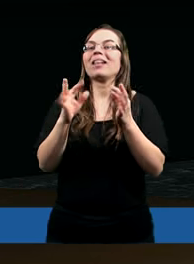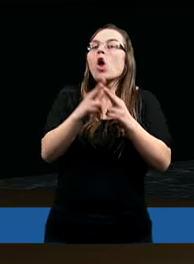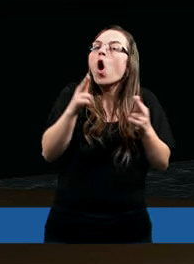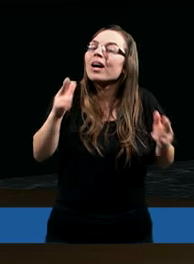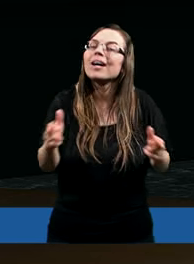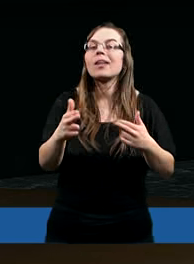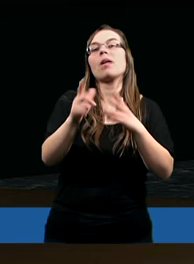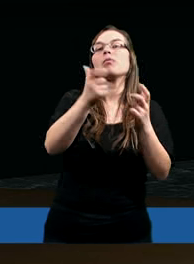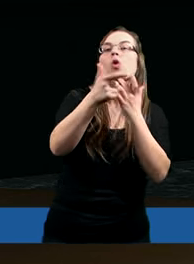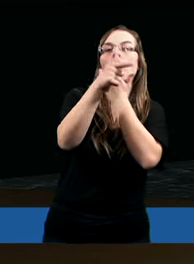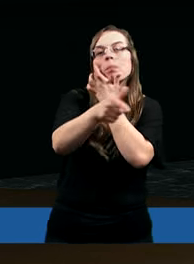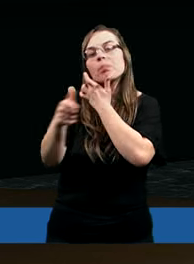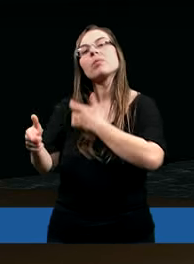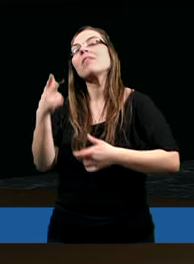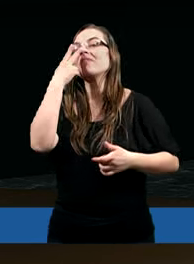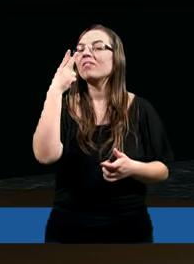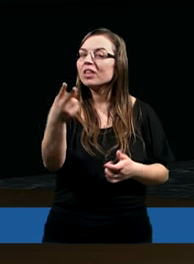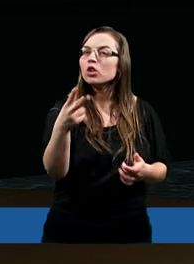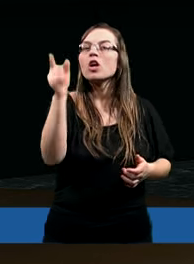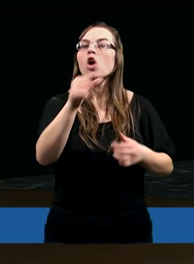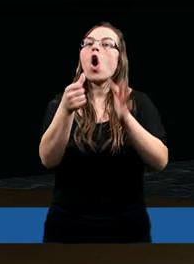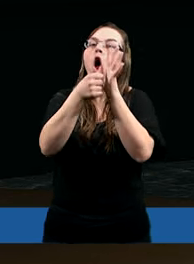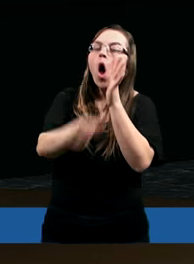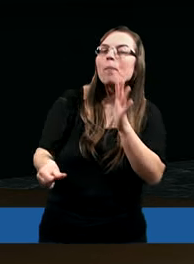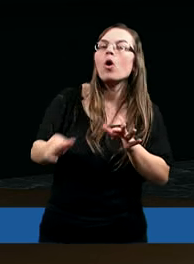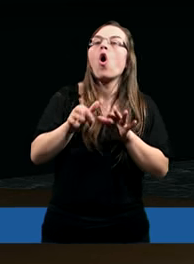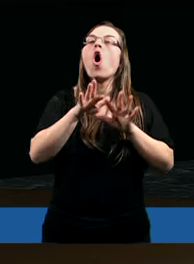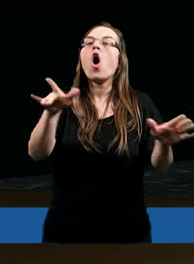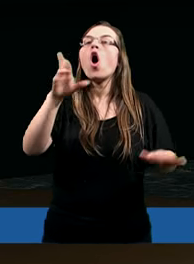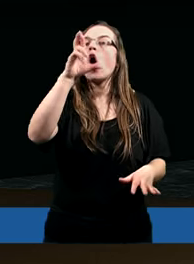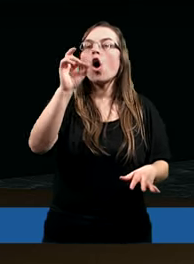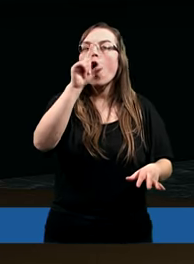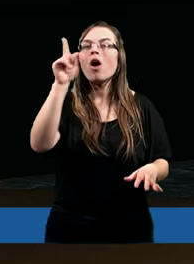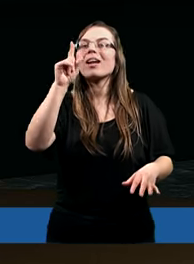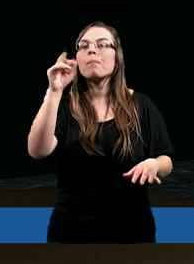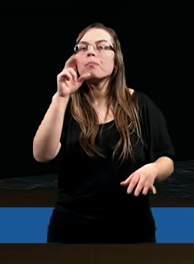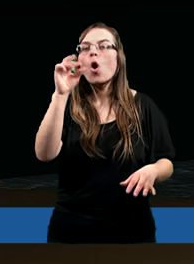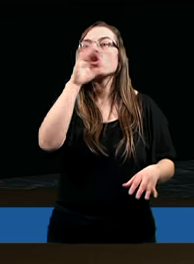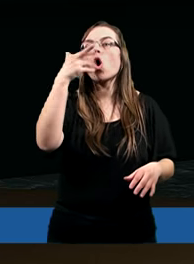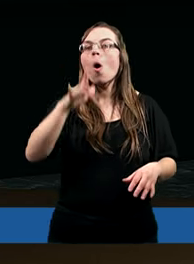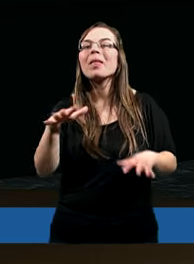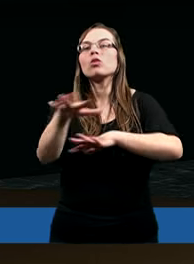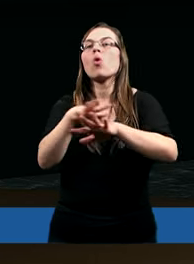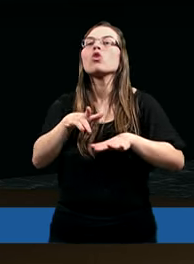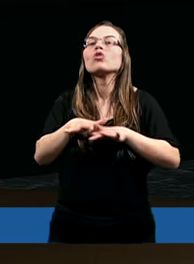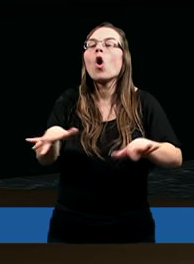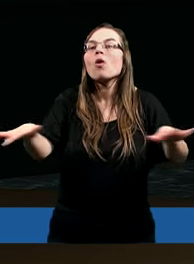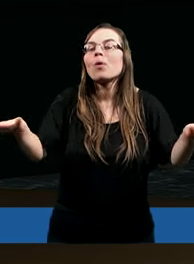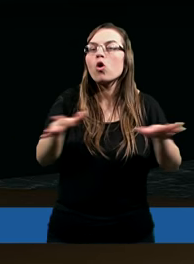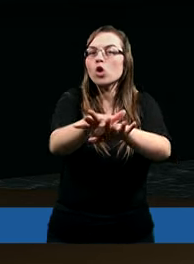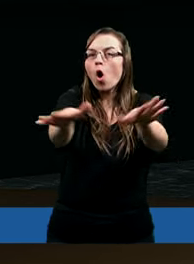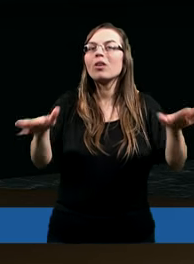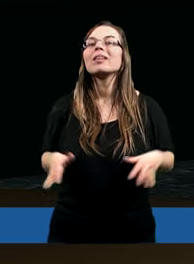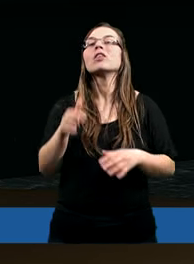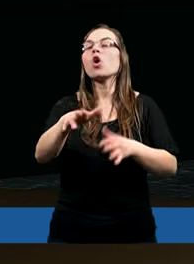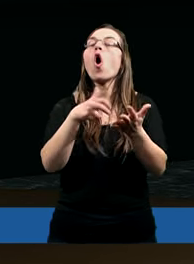Przy czym z adresu widzimy, że oprócz rozproszonych, wychodźców rozproszonych, to wiadomo, że w tym momencie